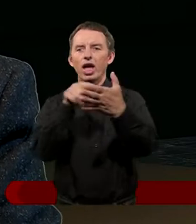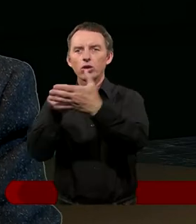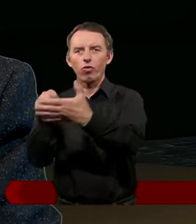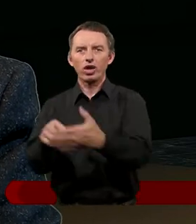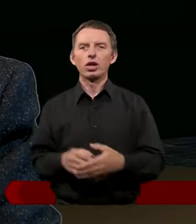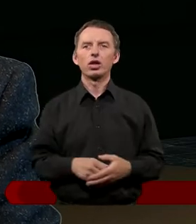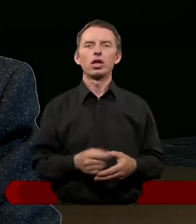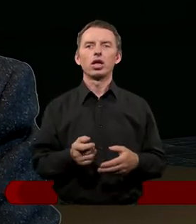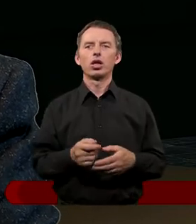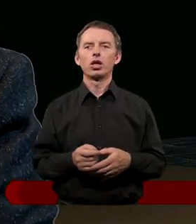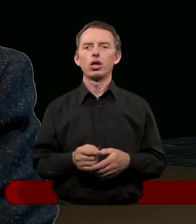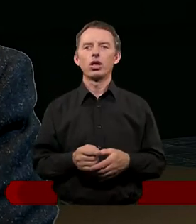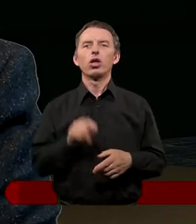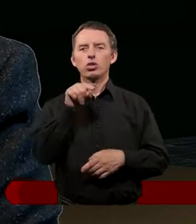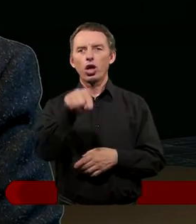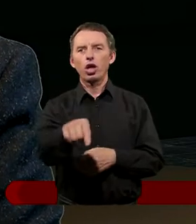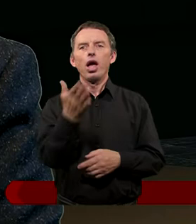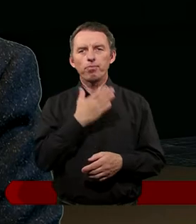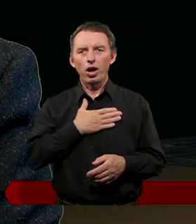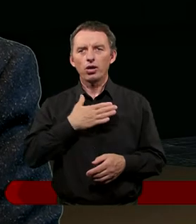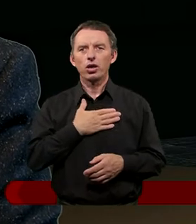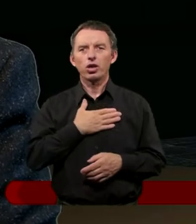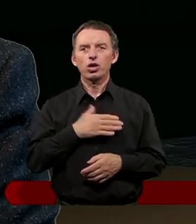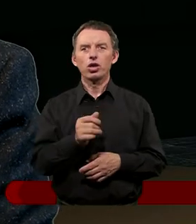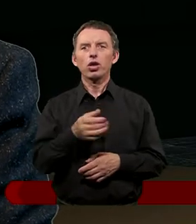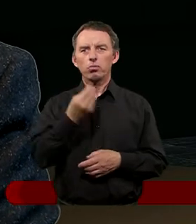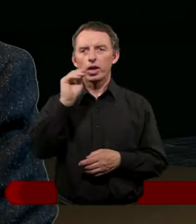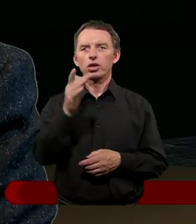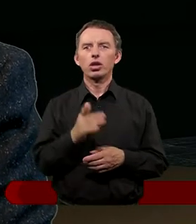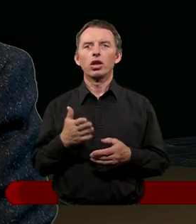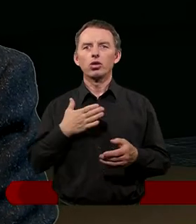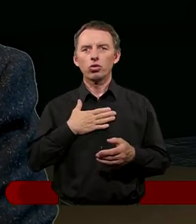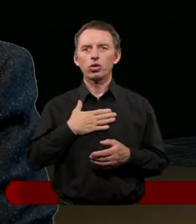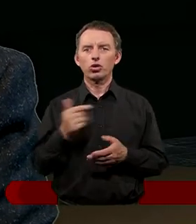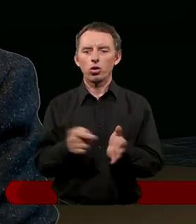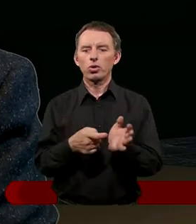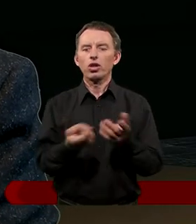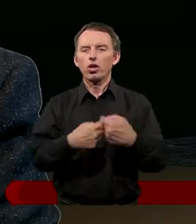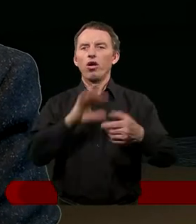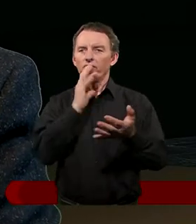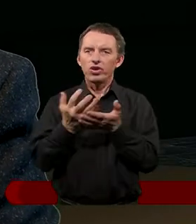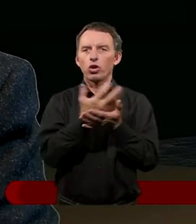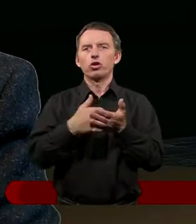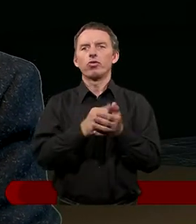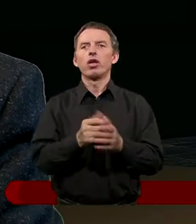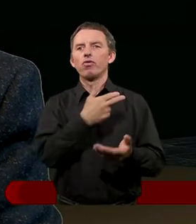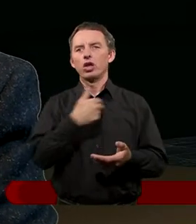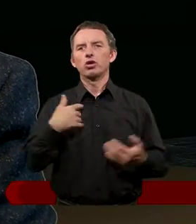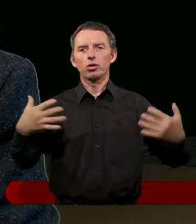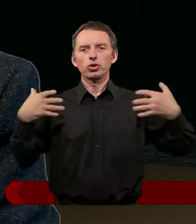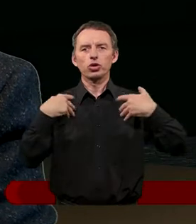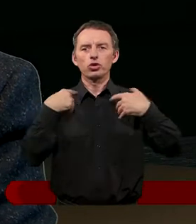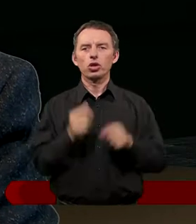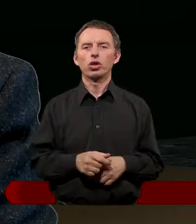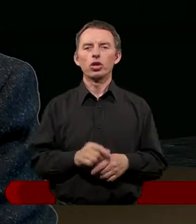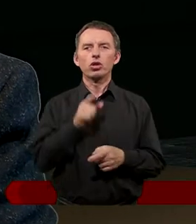to bardziej jesteśmy zobowiązani do tego, żeby je wykorzystywać w naszym życiu. To